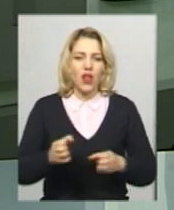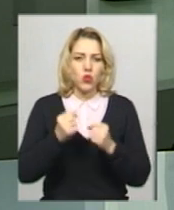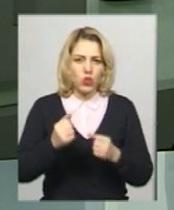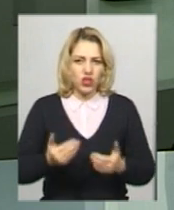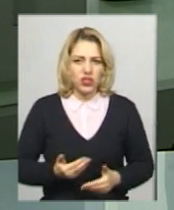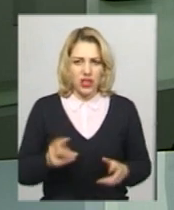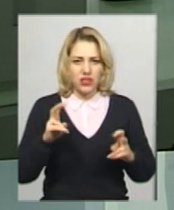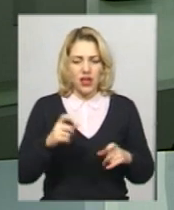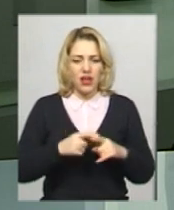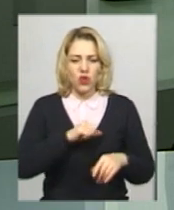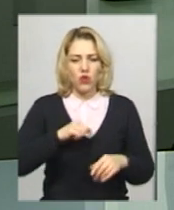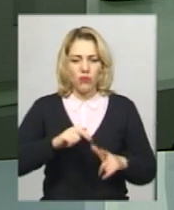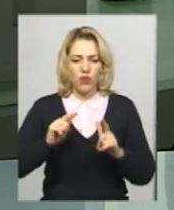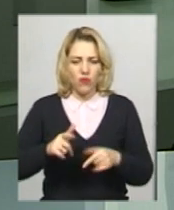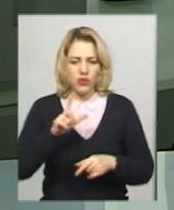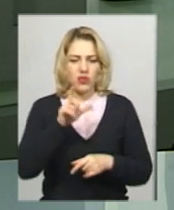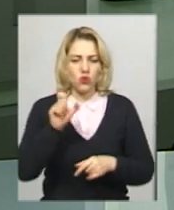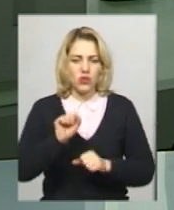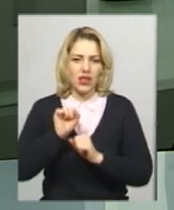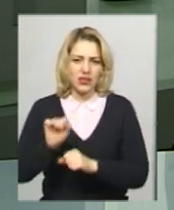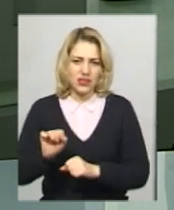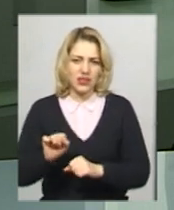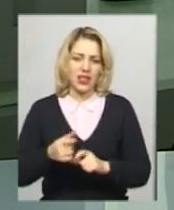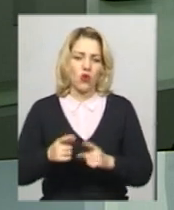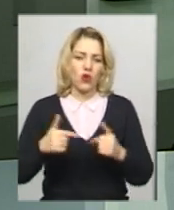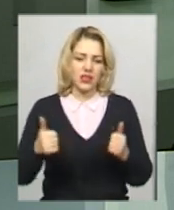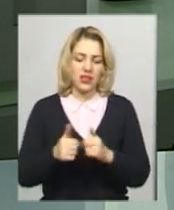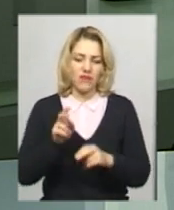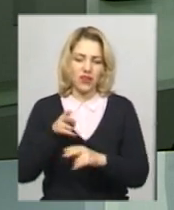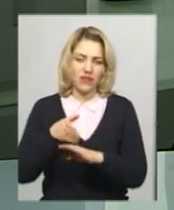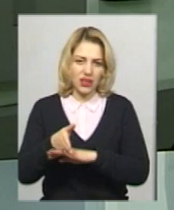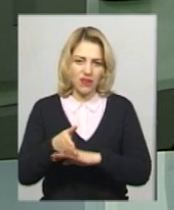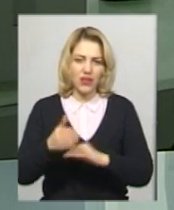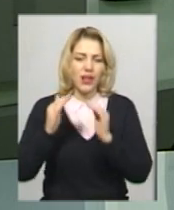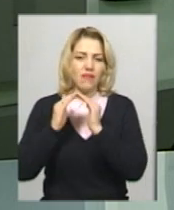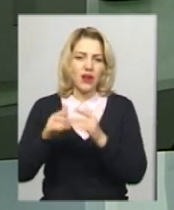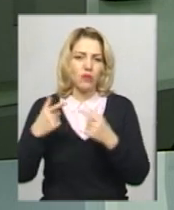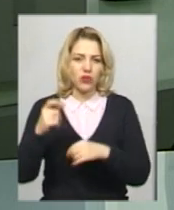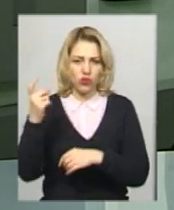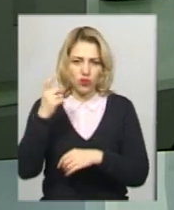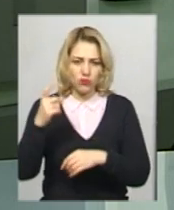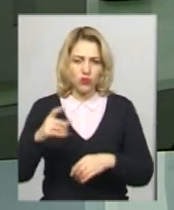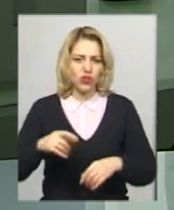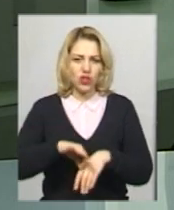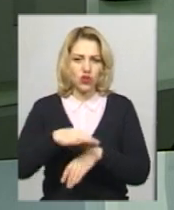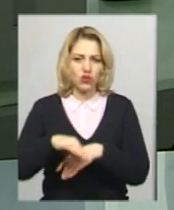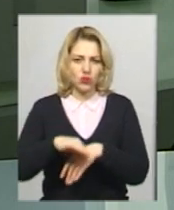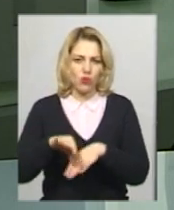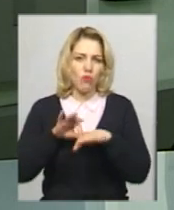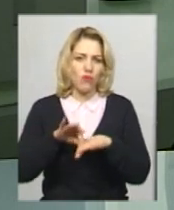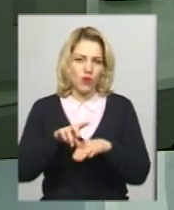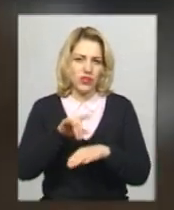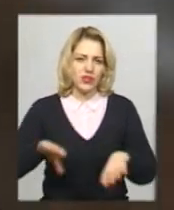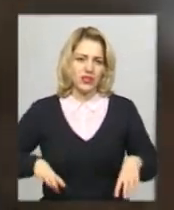добровольці зоозахисних організацій відвідали ферму, де, за їх словами, господар жорстоко поводиться з кіньми та іншими тваринами.